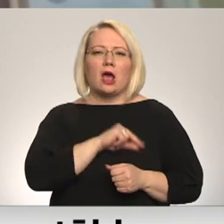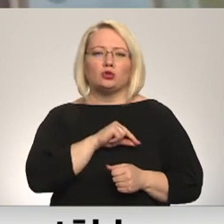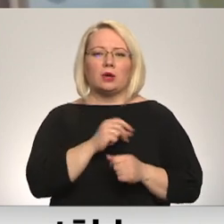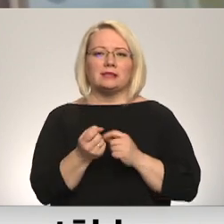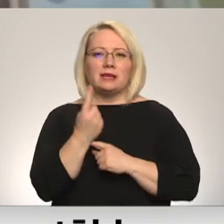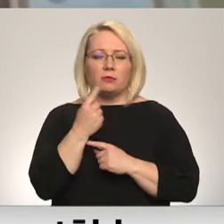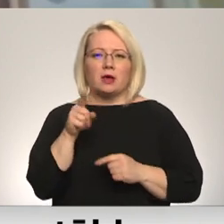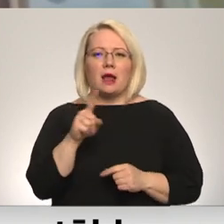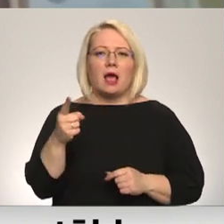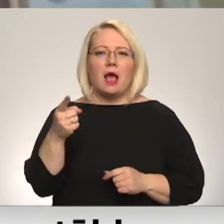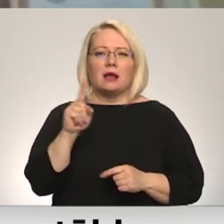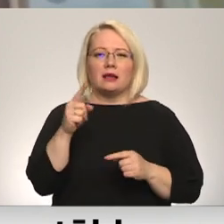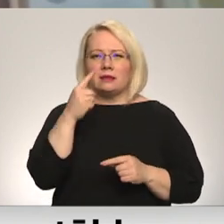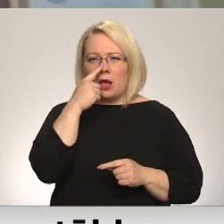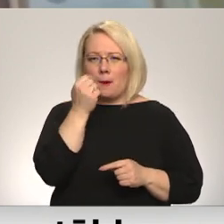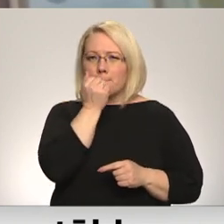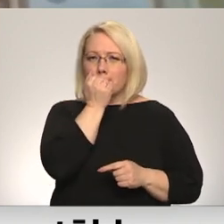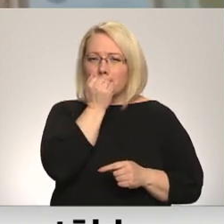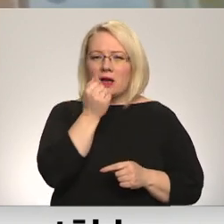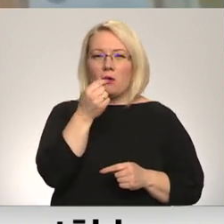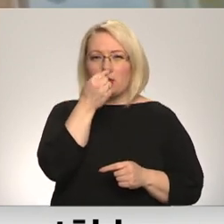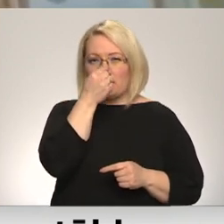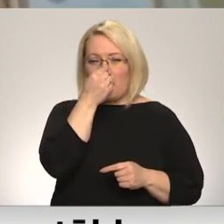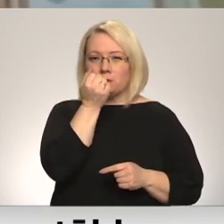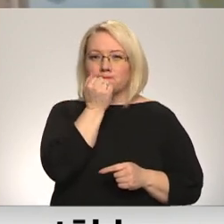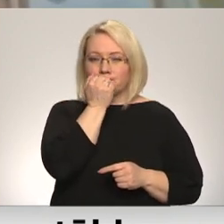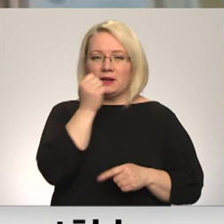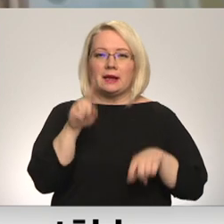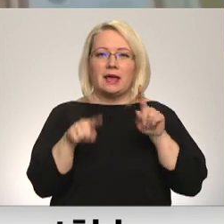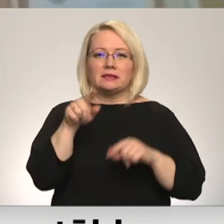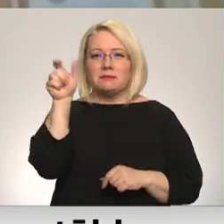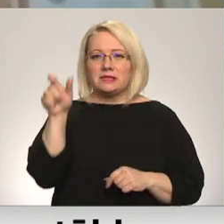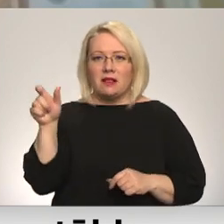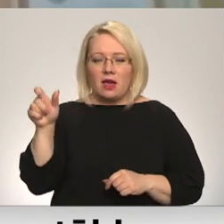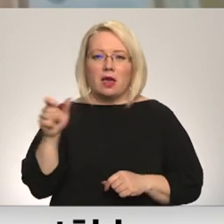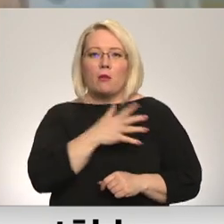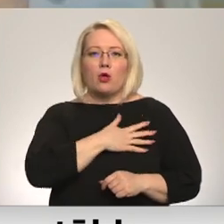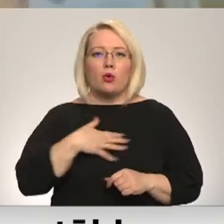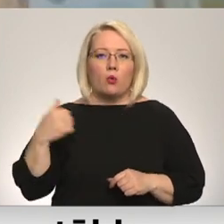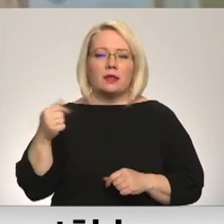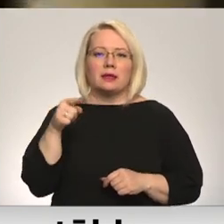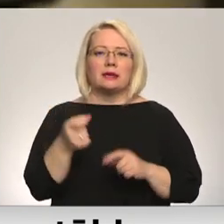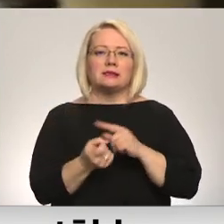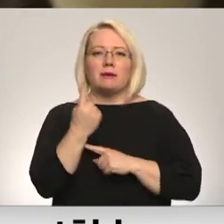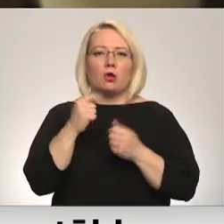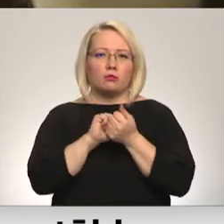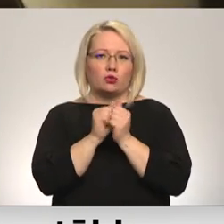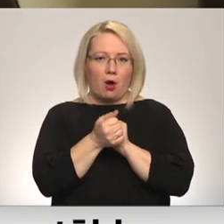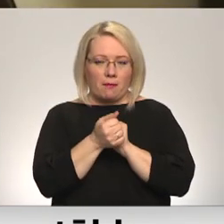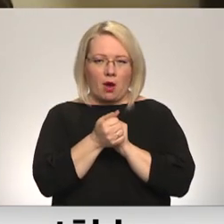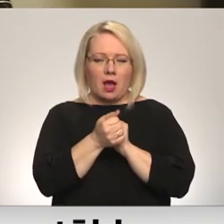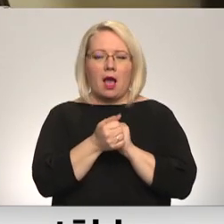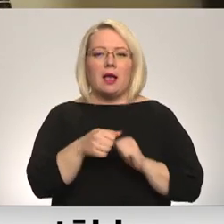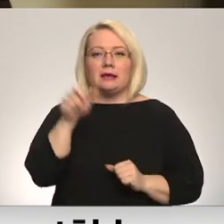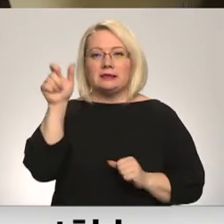Tas ir aizlikts deguns. Šis aizliktais deguns daudzējais cilvēkiem ļoti jāsaka, ka šis simptoms nomoka. Cilvēkiem,